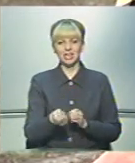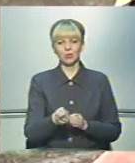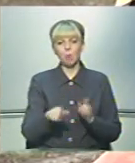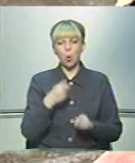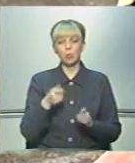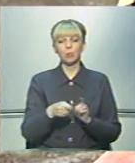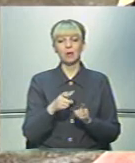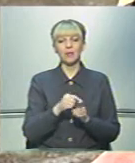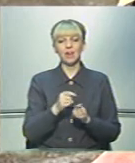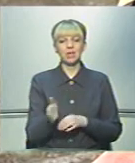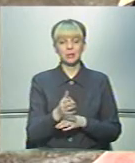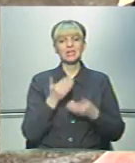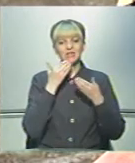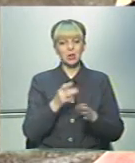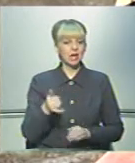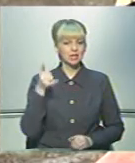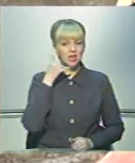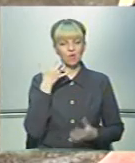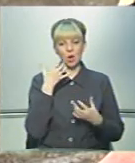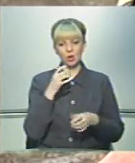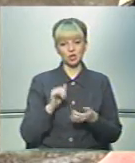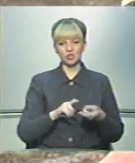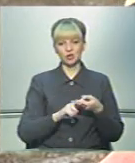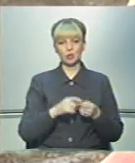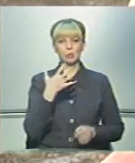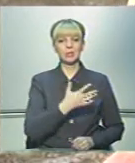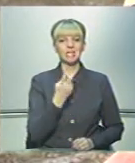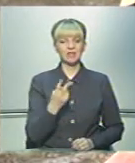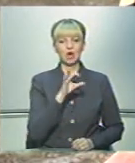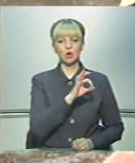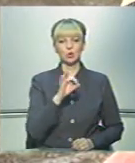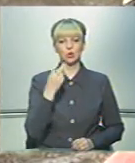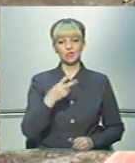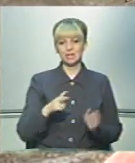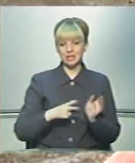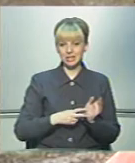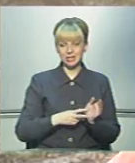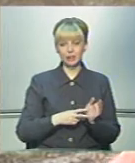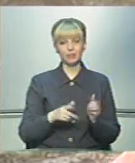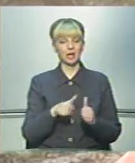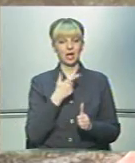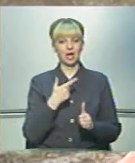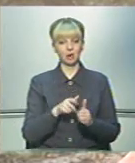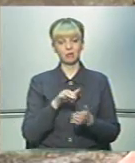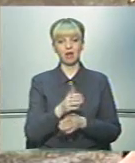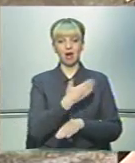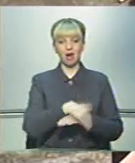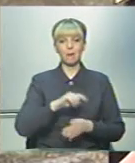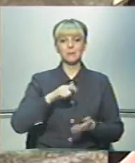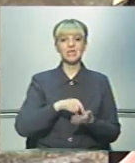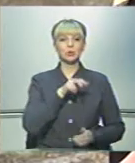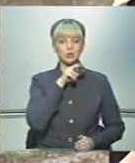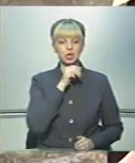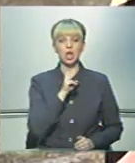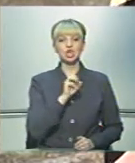які порушують правила рибальства, звертатись на телефон гарячої лінії 520027 або приходіть по адресу місто